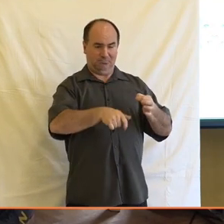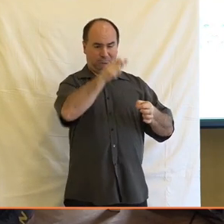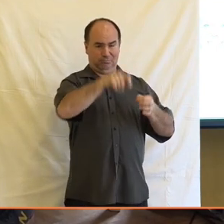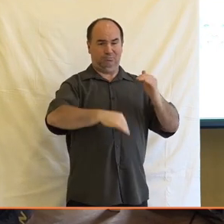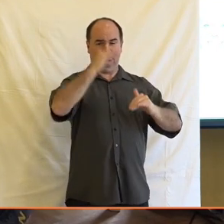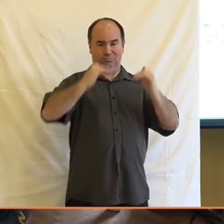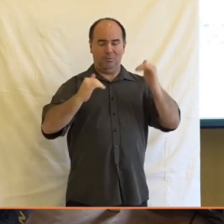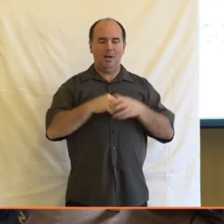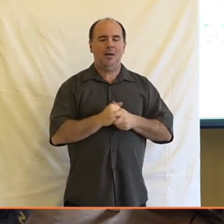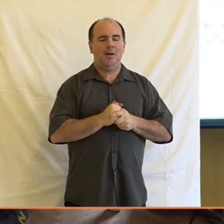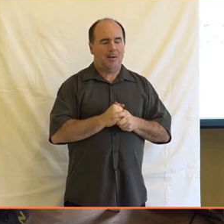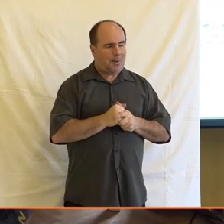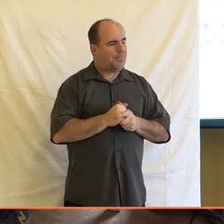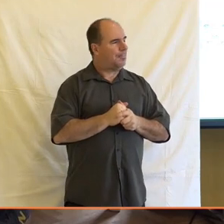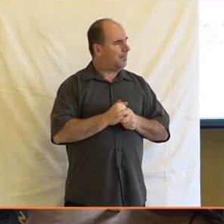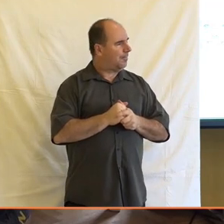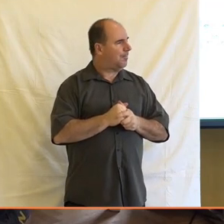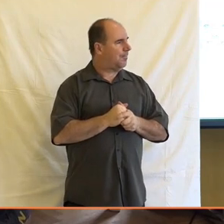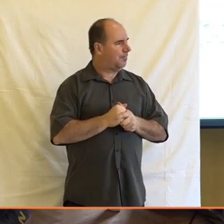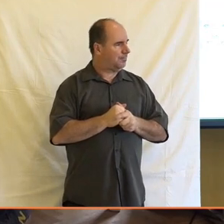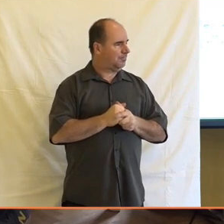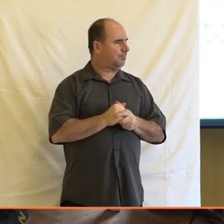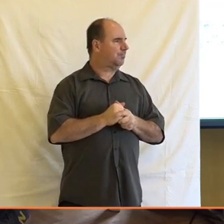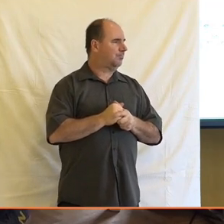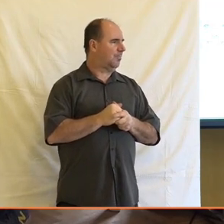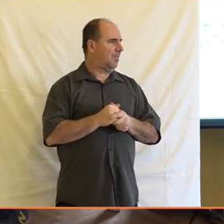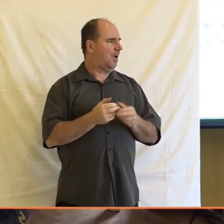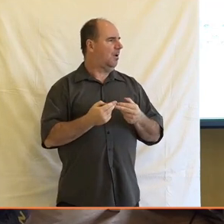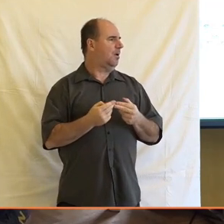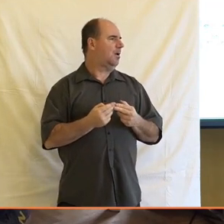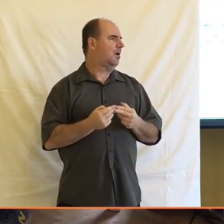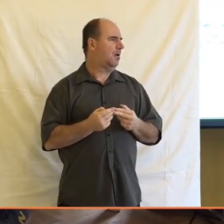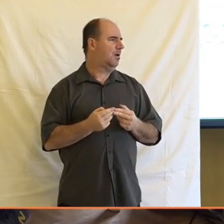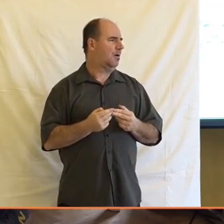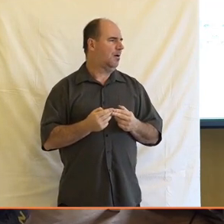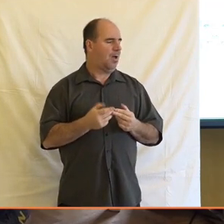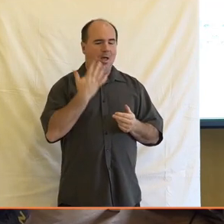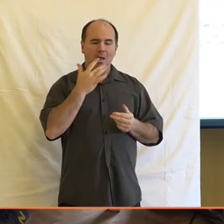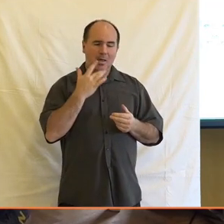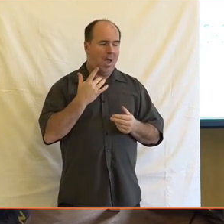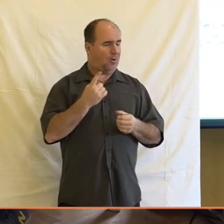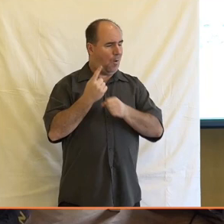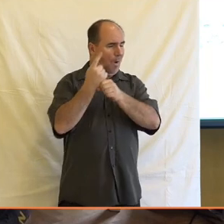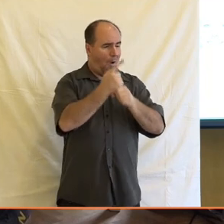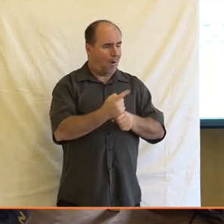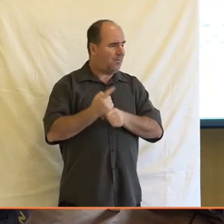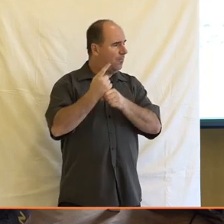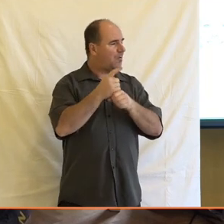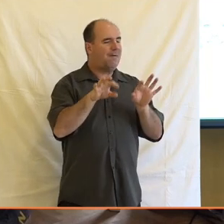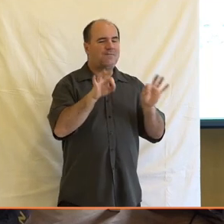statistika a čtenosti, ať už přímo na webu, reakce na sociálních sítích nebo kdekoliv jinde, jak to ovlivňuje ten výběr